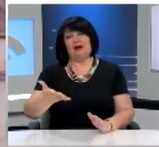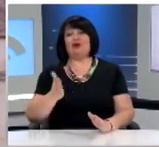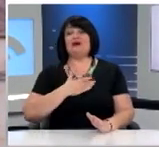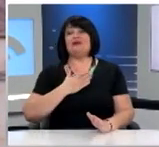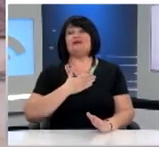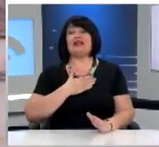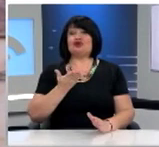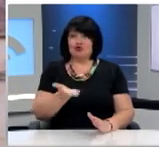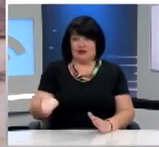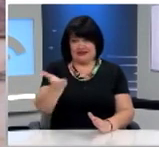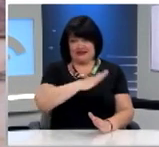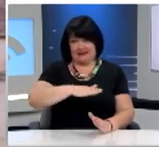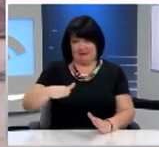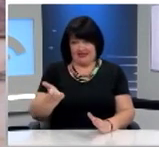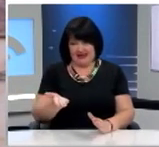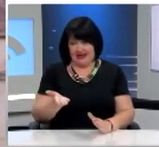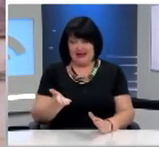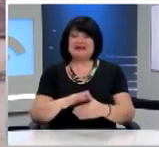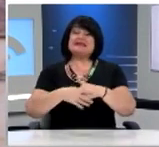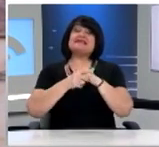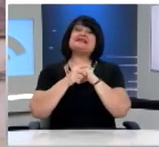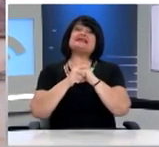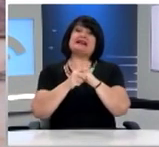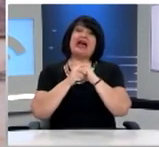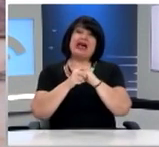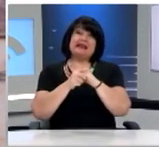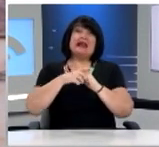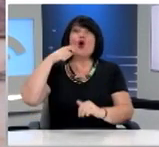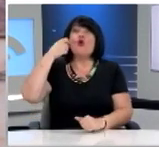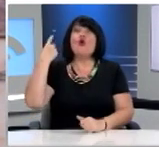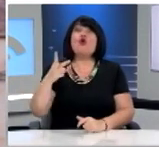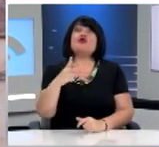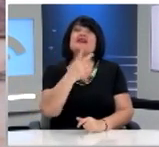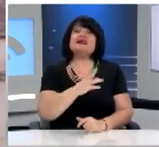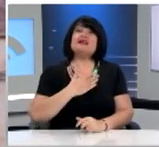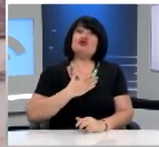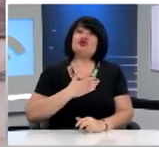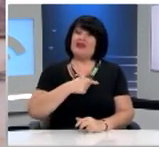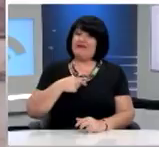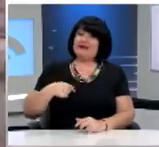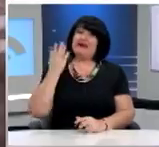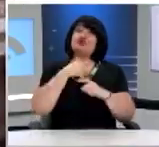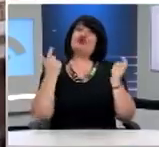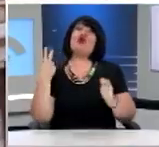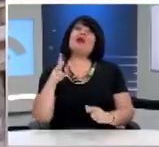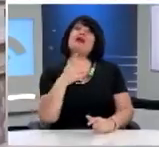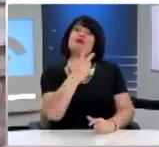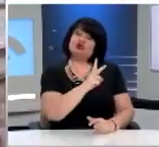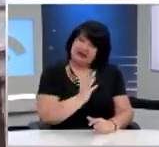ευχαριστήσω και εσάς Αλλά και να συγχαρώ και να ευχαριστήσω τους γονείς σας Τους διευθυντές των σχολείων